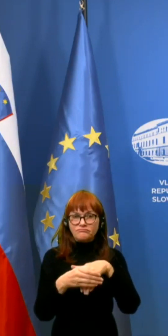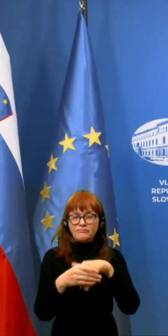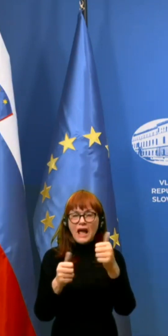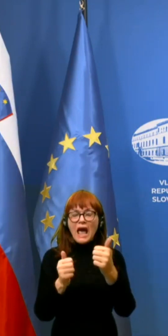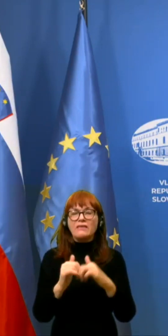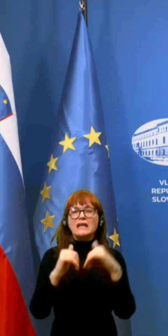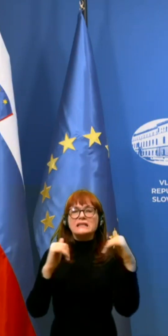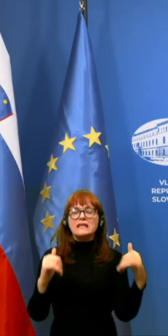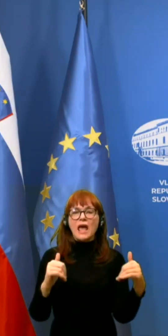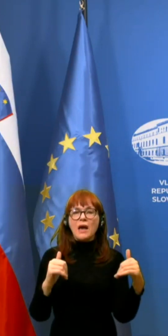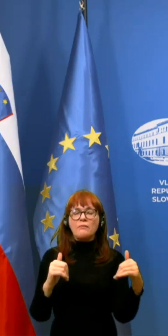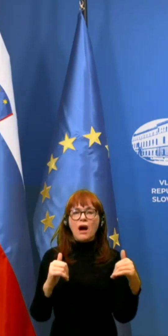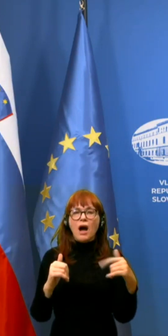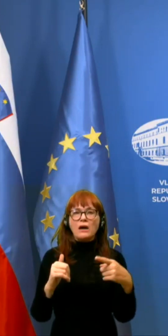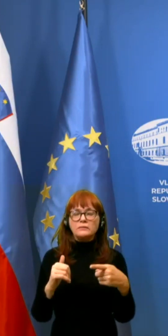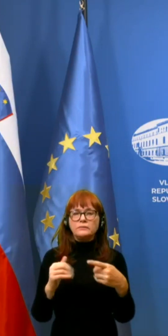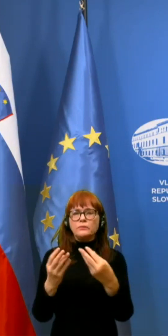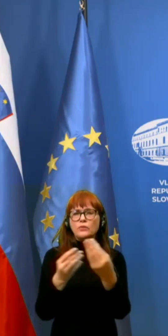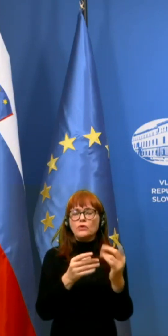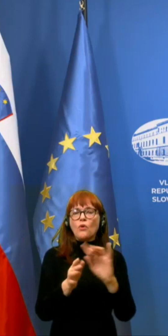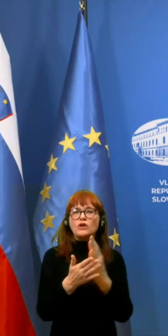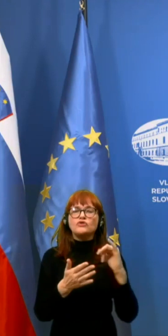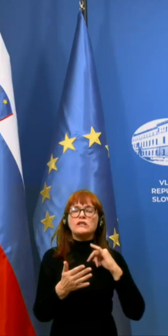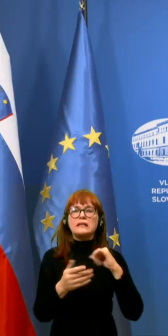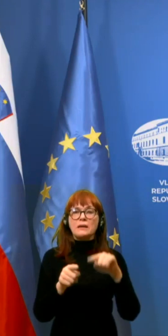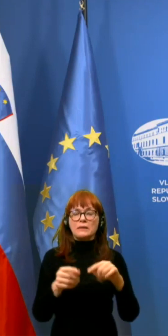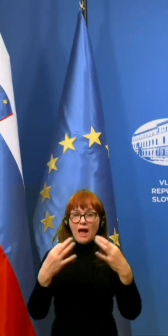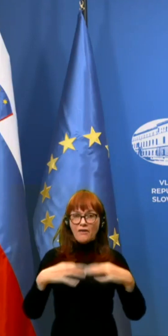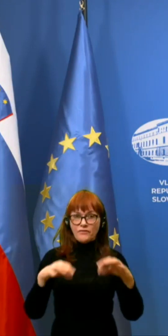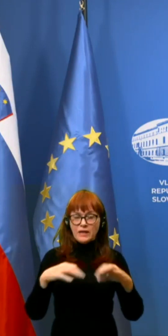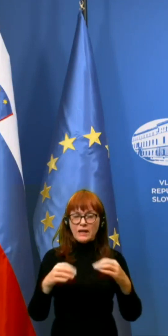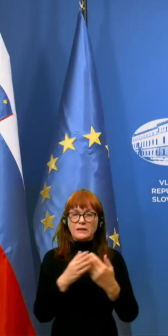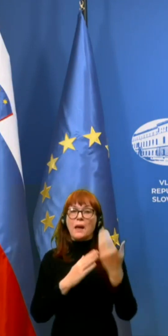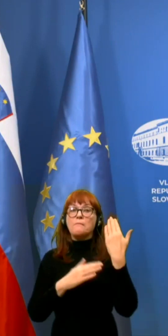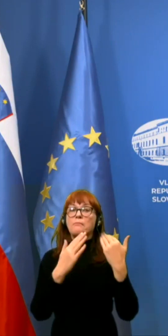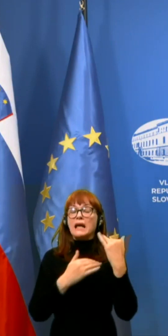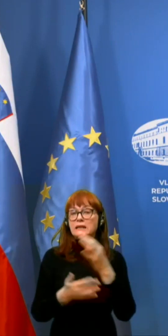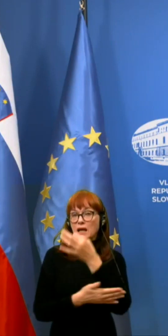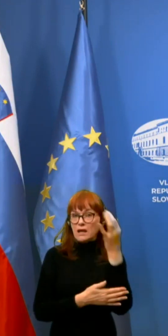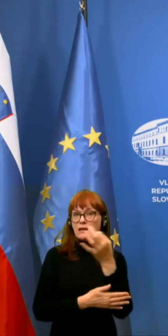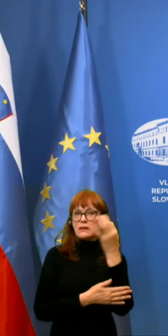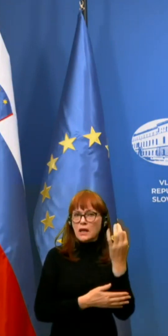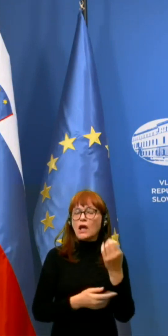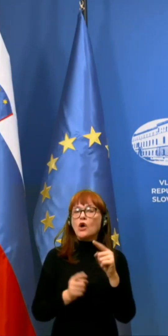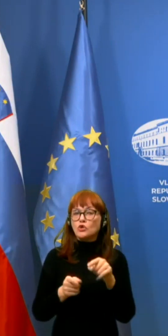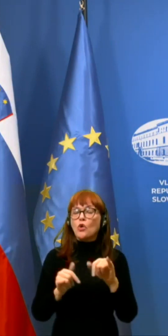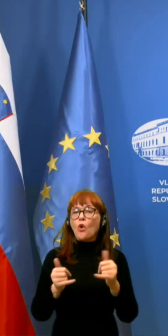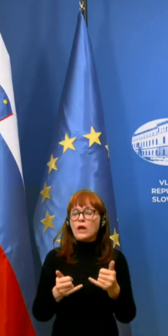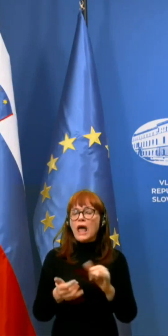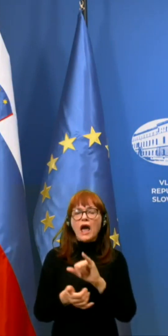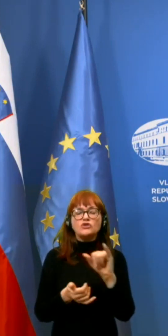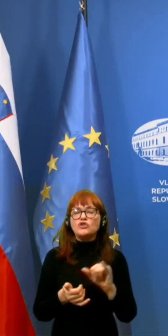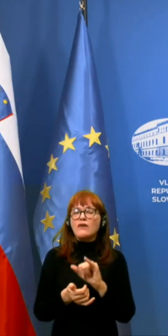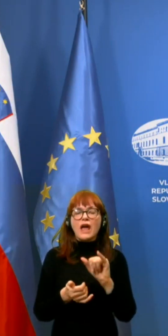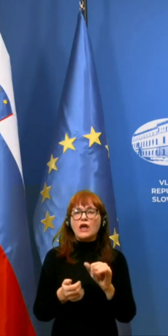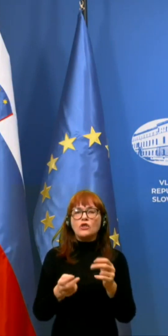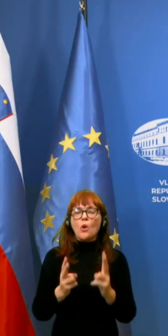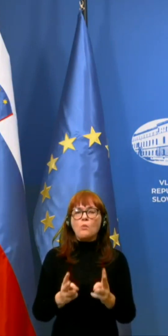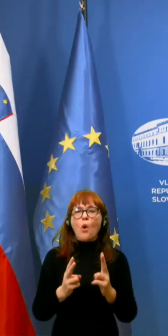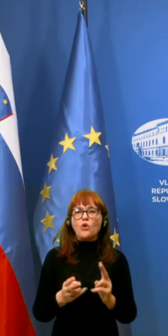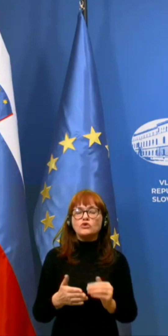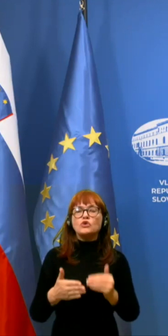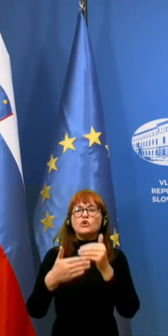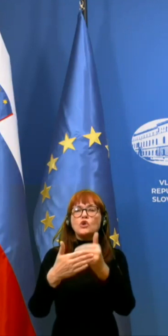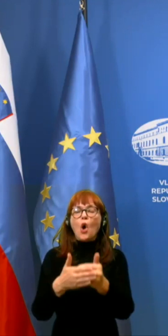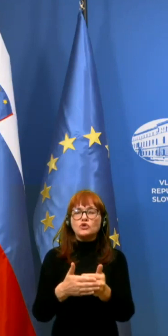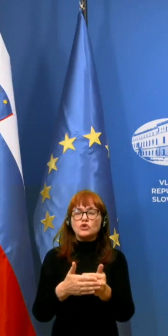izjema, ki mnogo zanimala že ta vikend oziroma v preteklih dneh, torej gre za seveda še zmeraj možnost dostopa